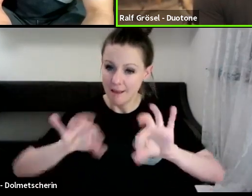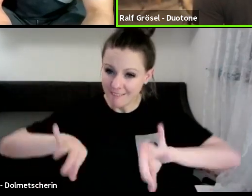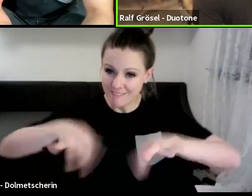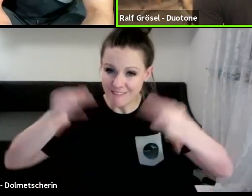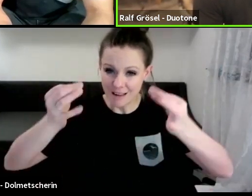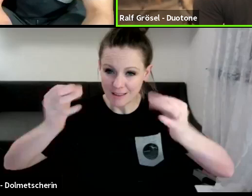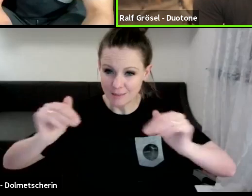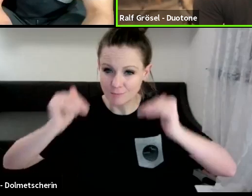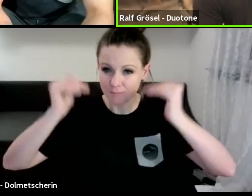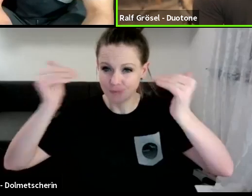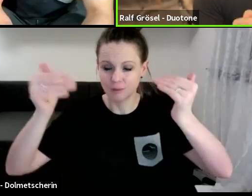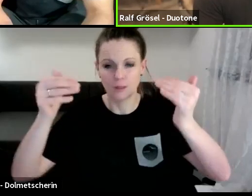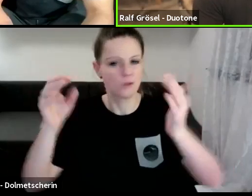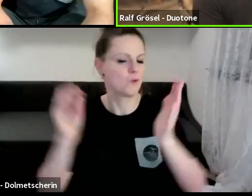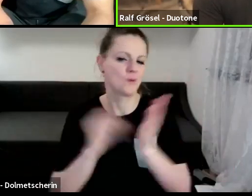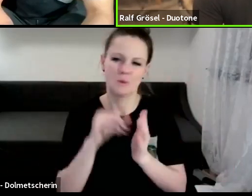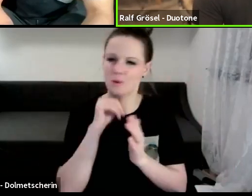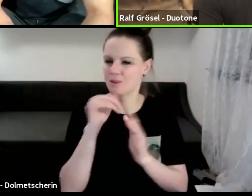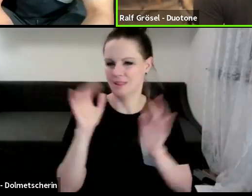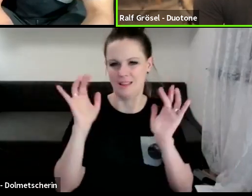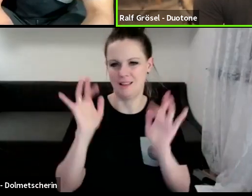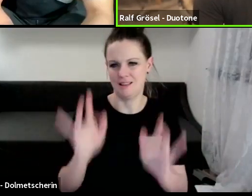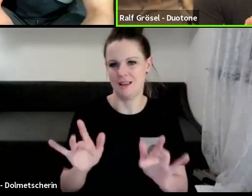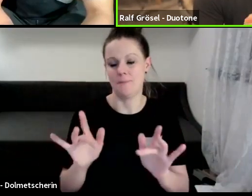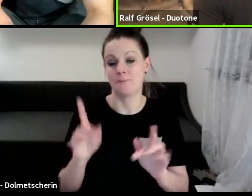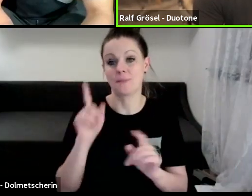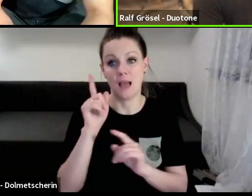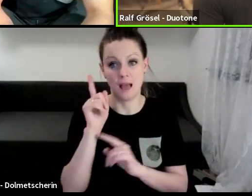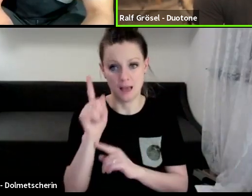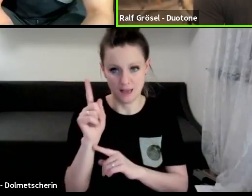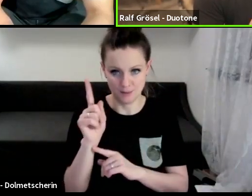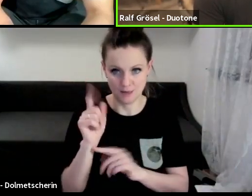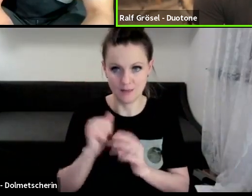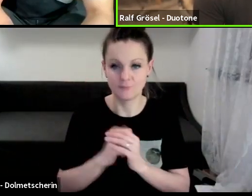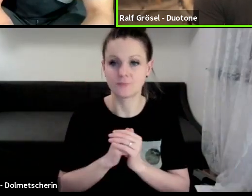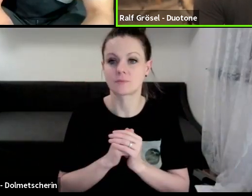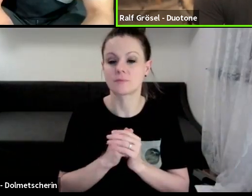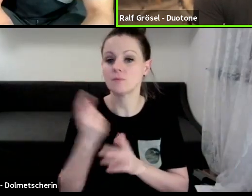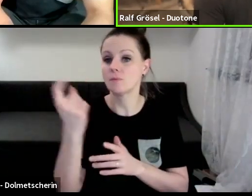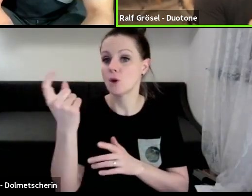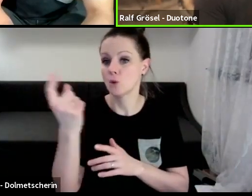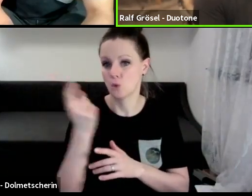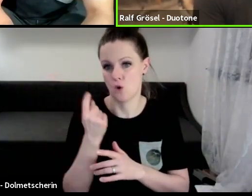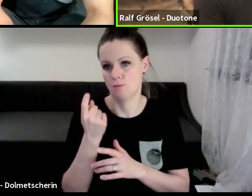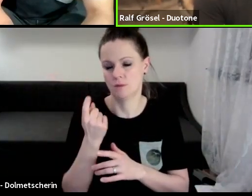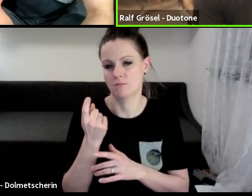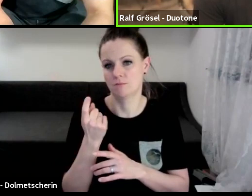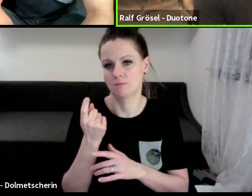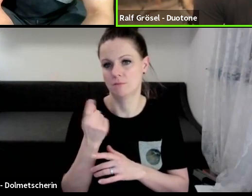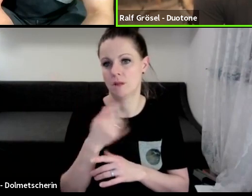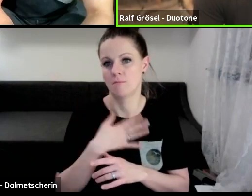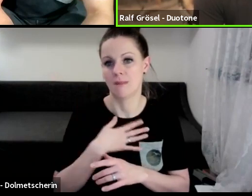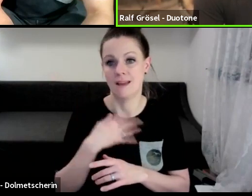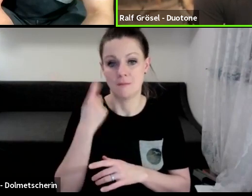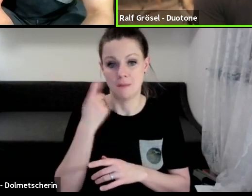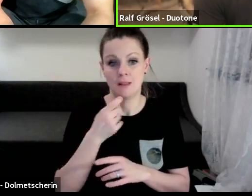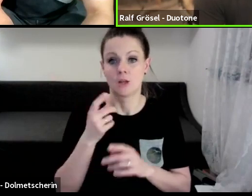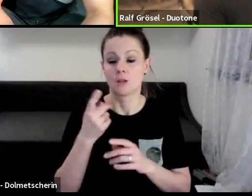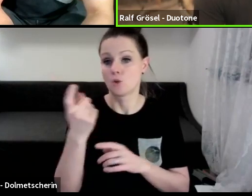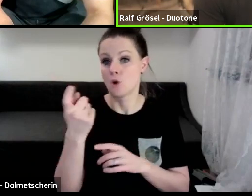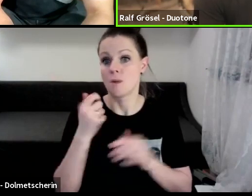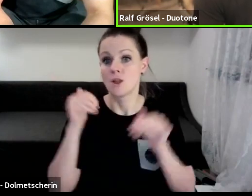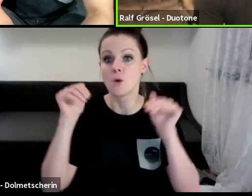so noch nicht darstellbar. Ist aber etwas, was auf jeden Fall kommen wird und auch meiner Meinung nach kommen muss,